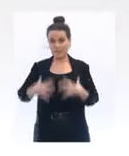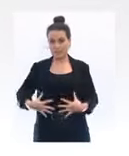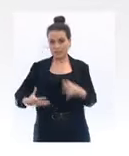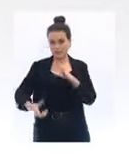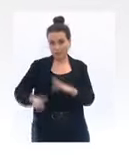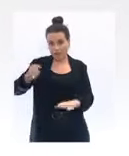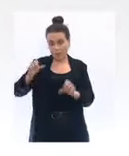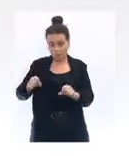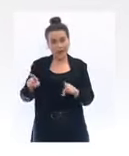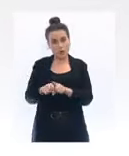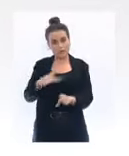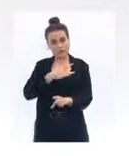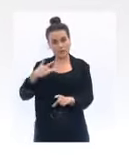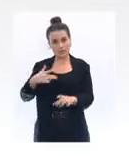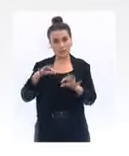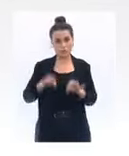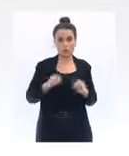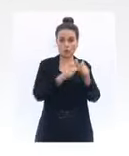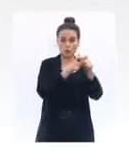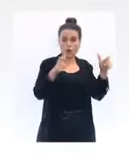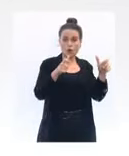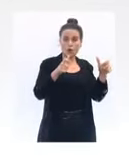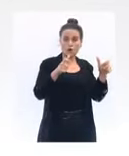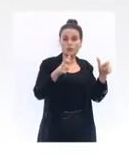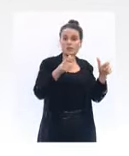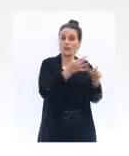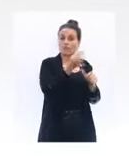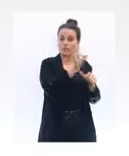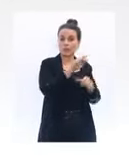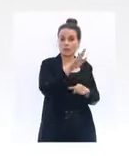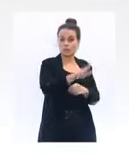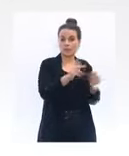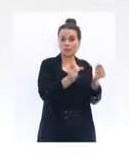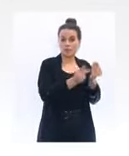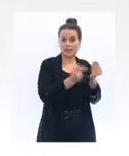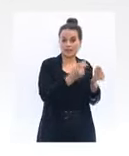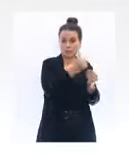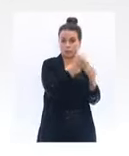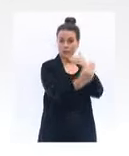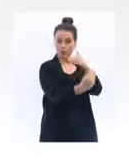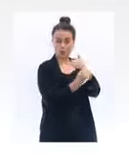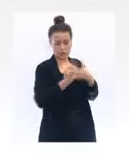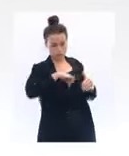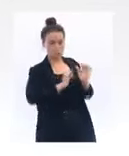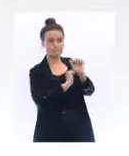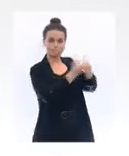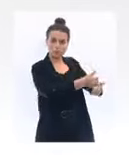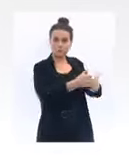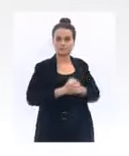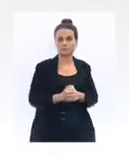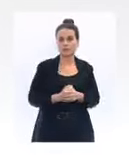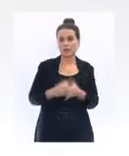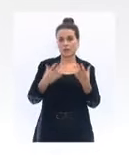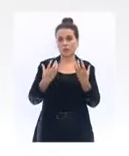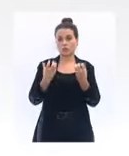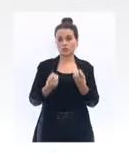santé. C'est d'ailleurs la Société française de pédiatrie qui le dit et que nous suivons. Il faut dire aussi que très souvent les contaminations qui